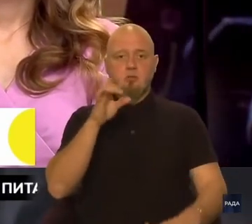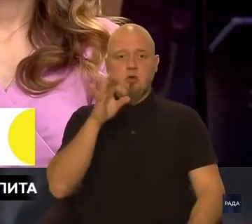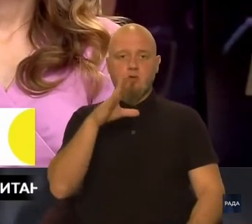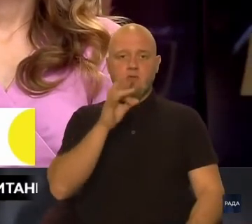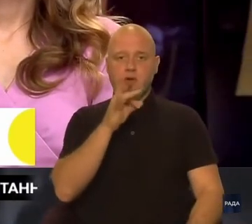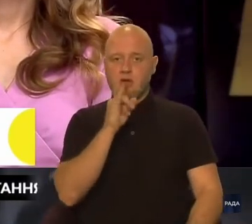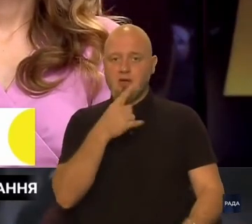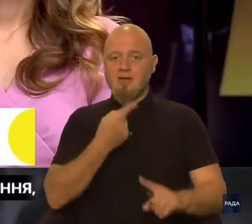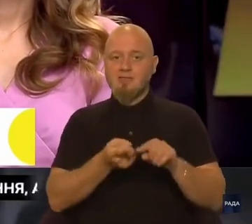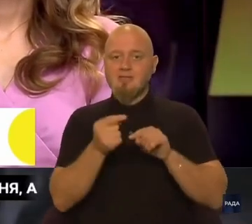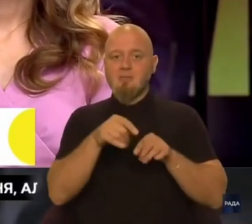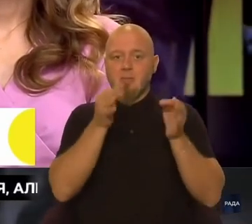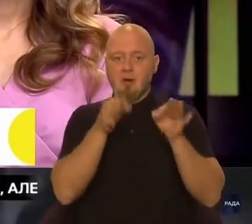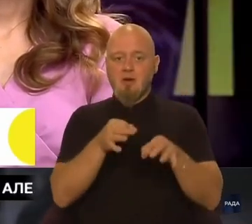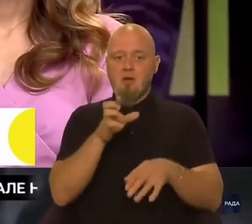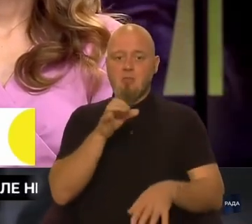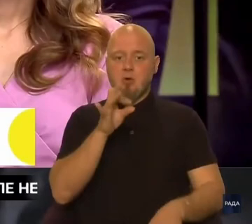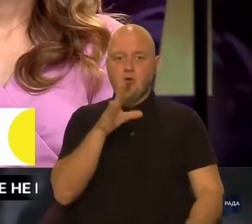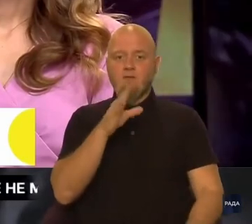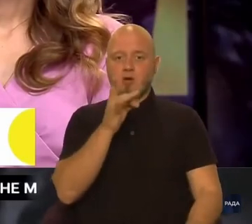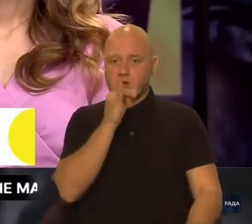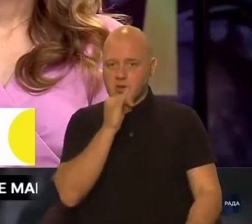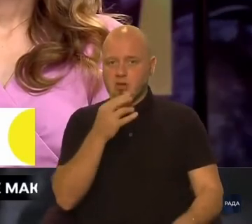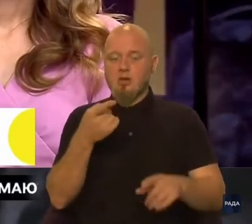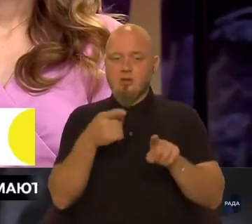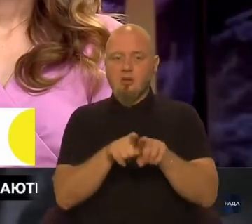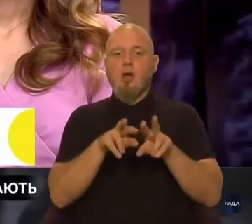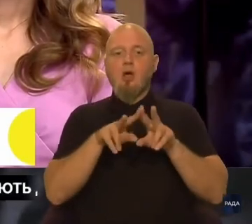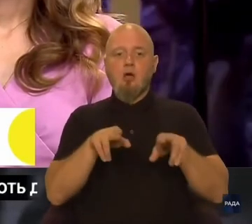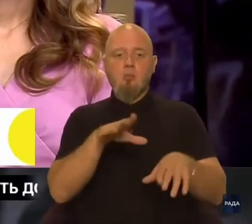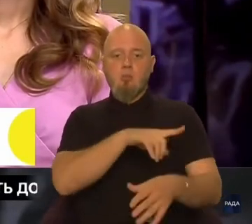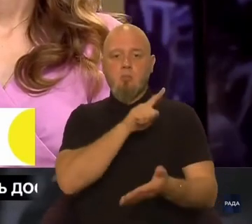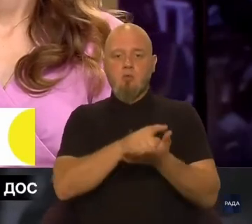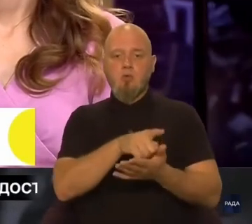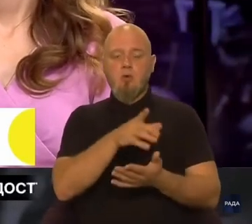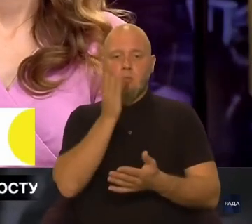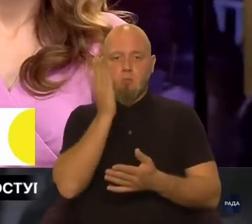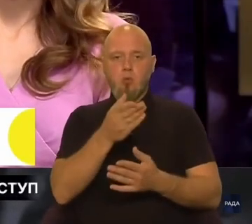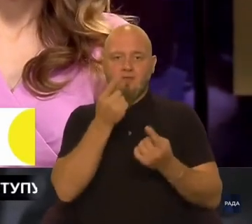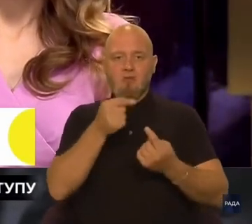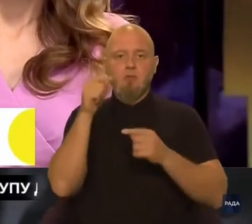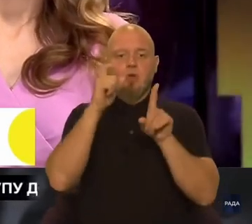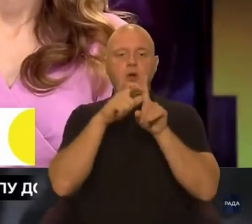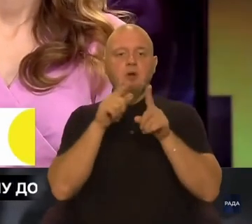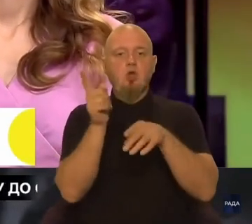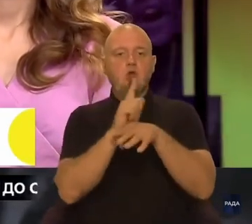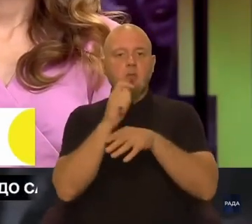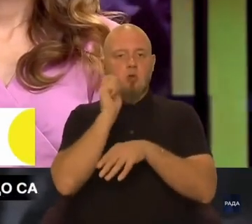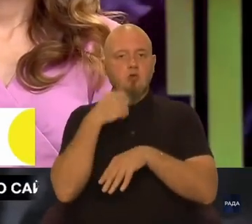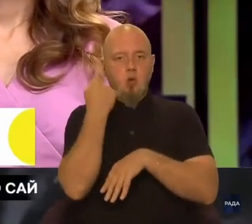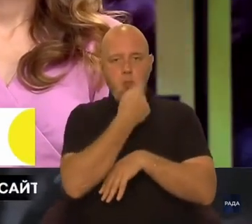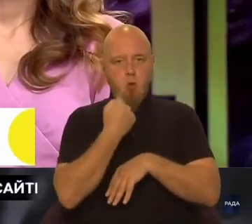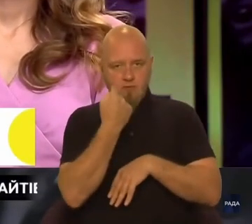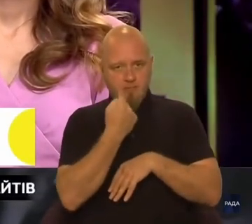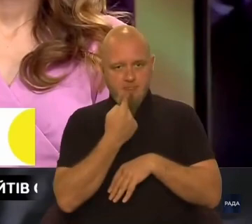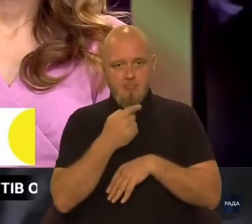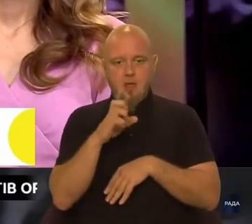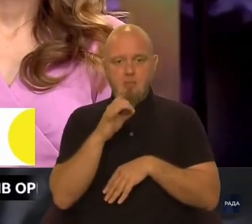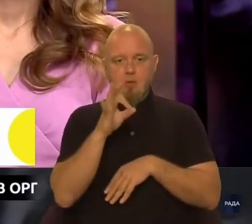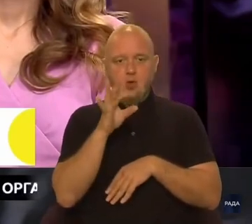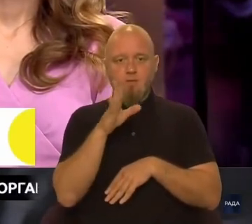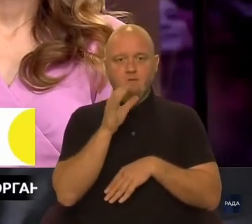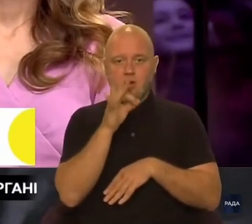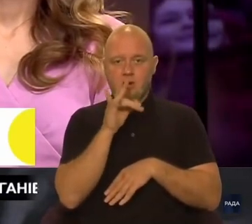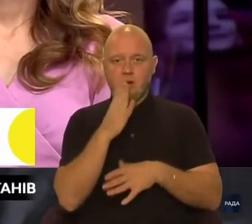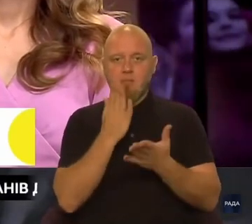правильно. Броварі так, має бути, відповідно до граматичних норм української мови. Бровари має